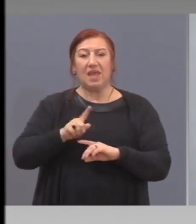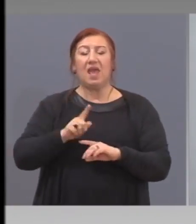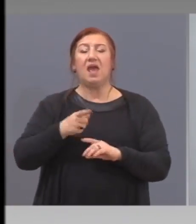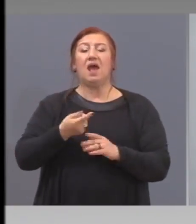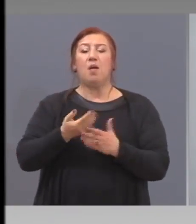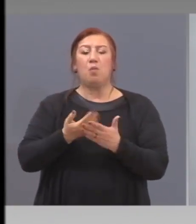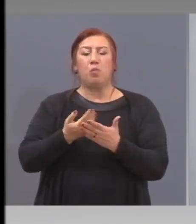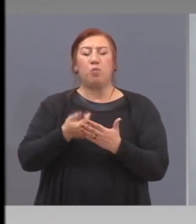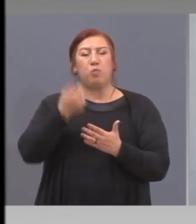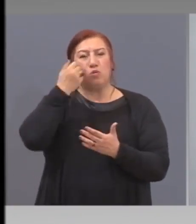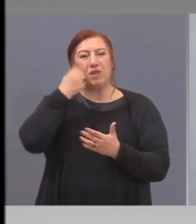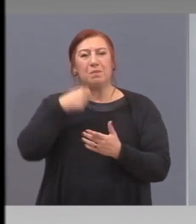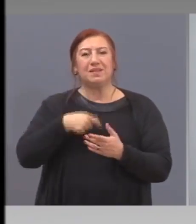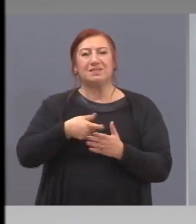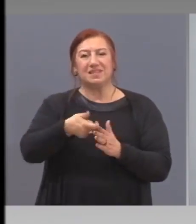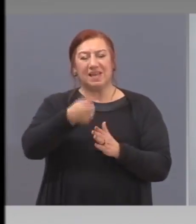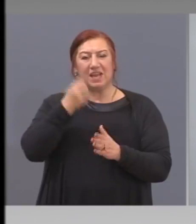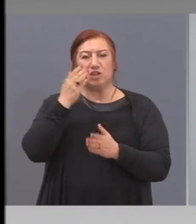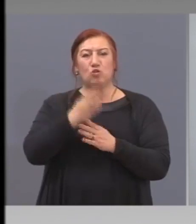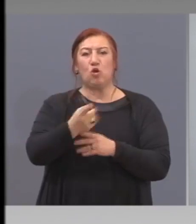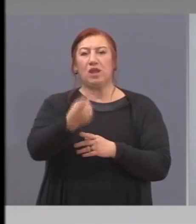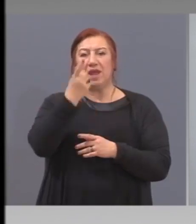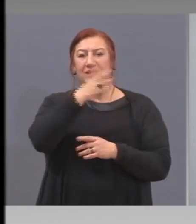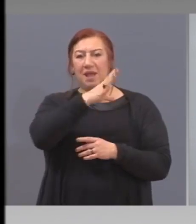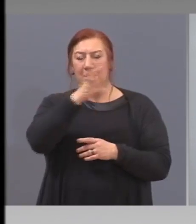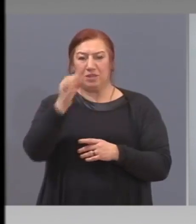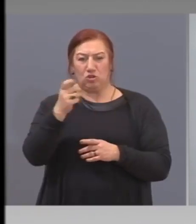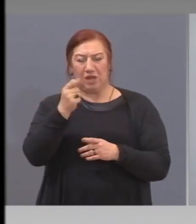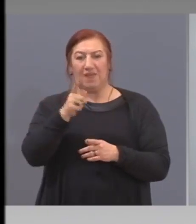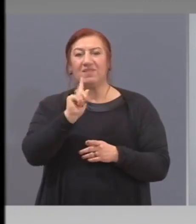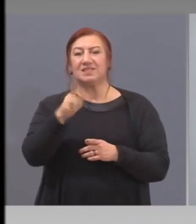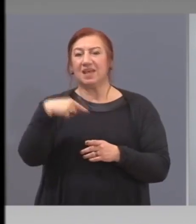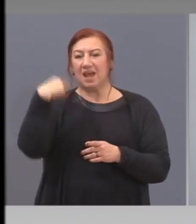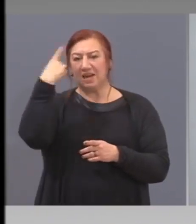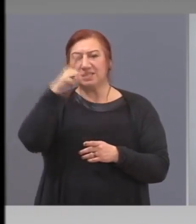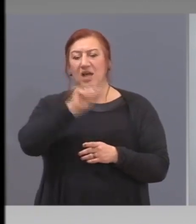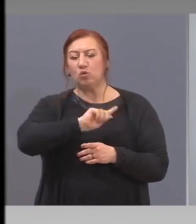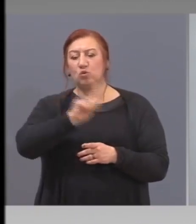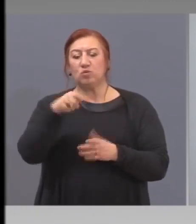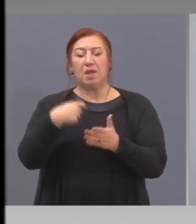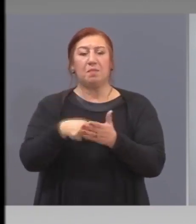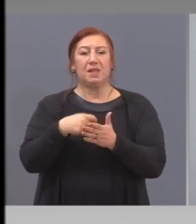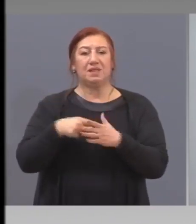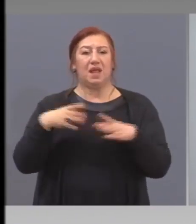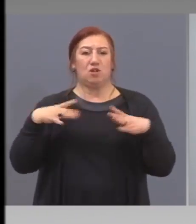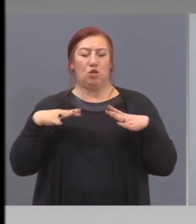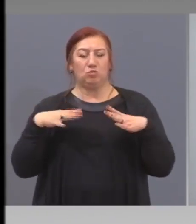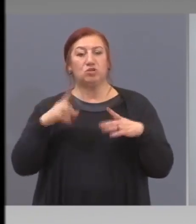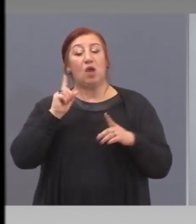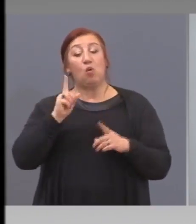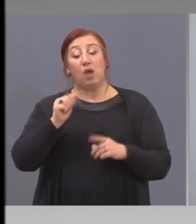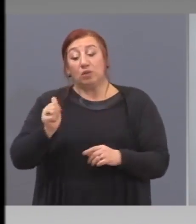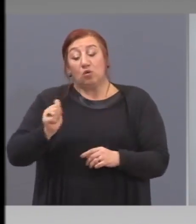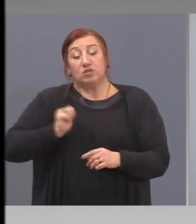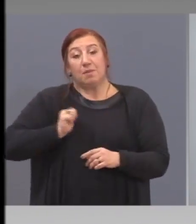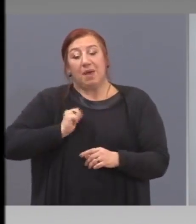лева на лица, които са в неплатен отпуст при запазване на трудовите правоотношения.